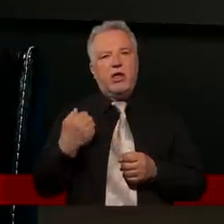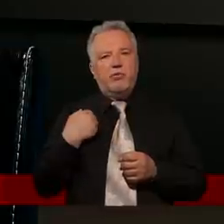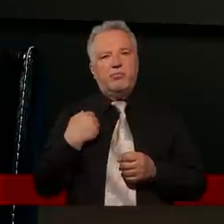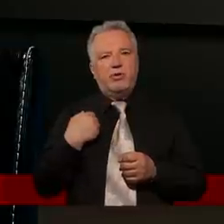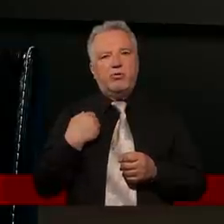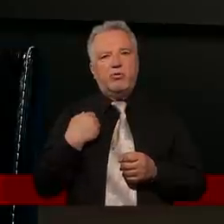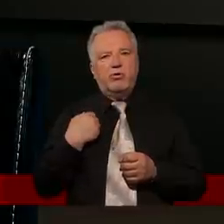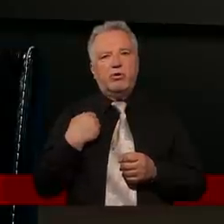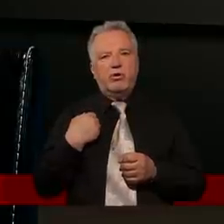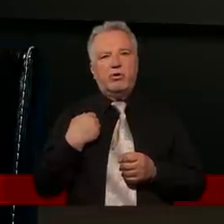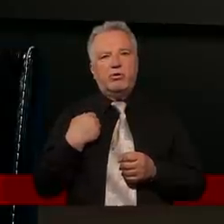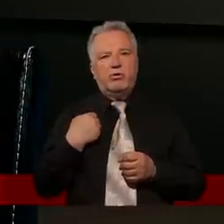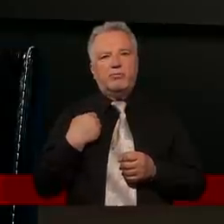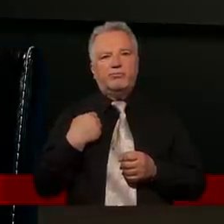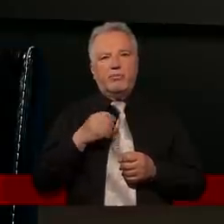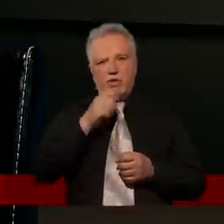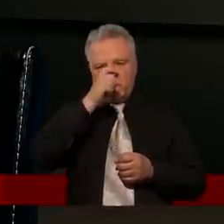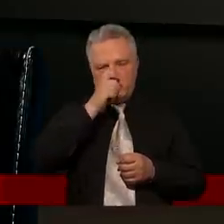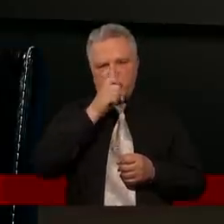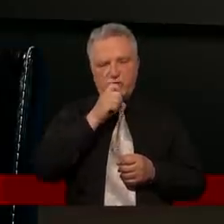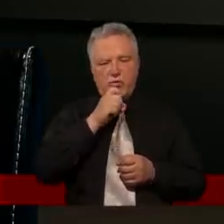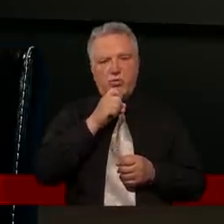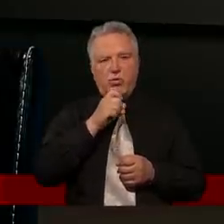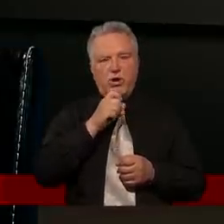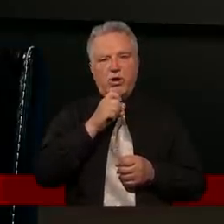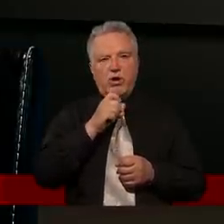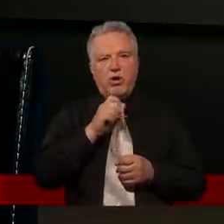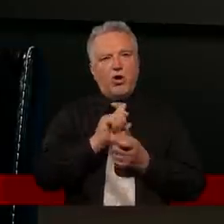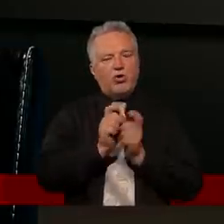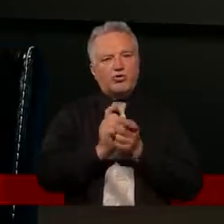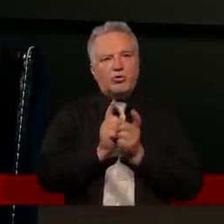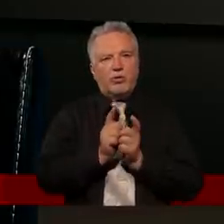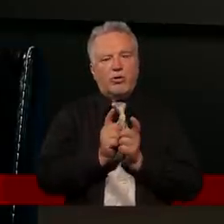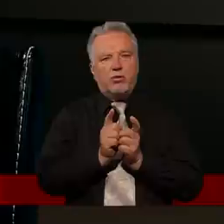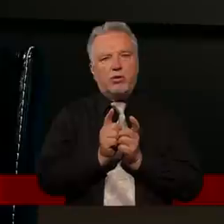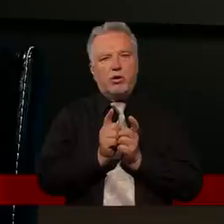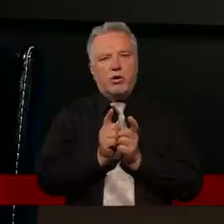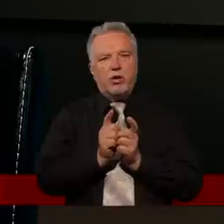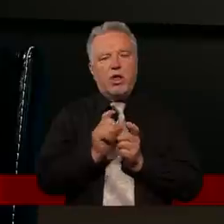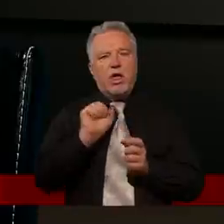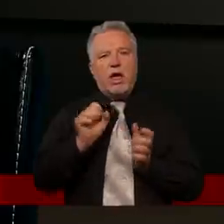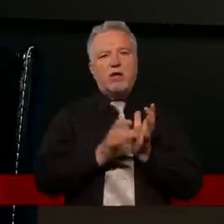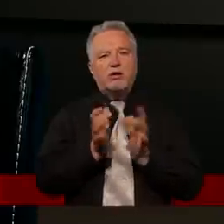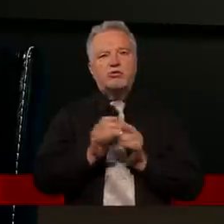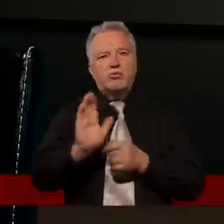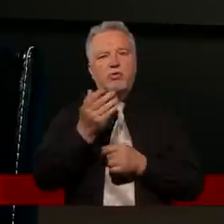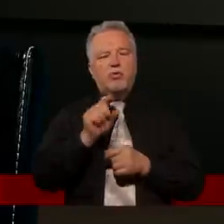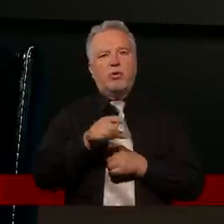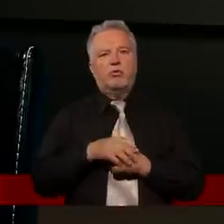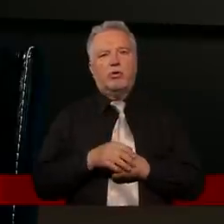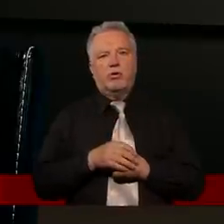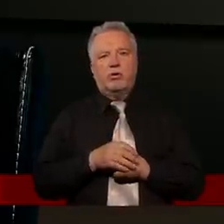był skorumpowany, był prawdopodobnie oszustem, a mimo to Jezus powołał go.